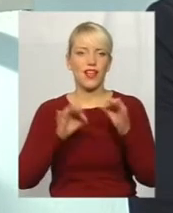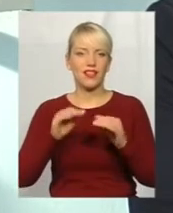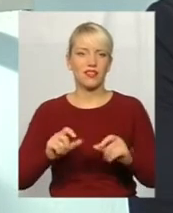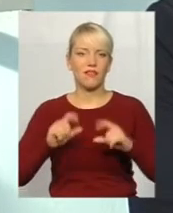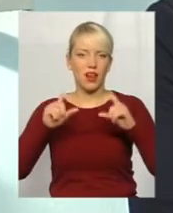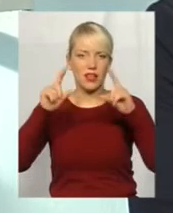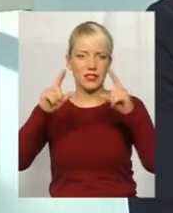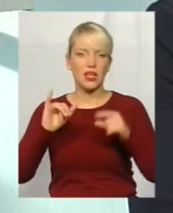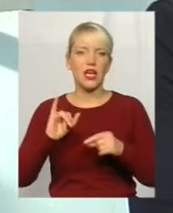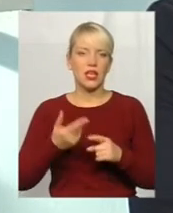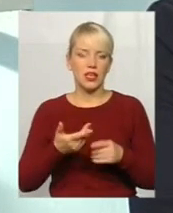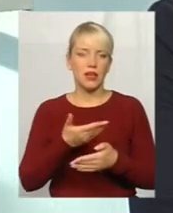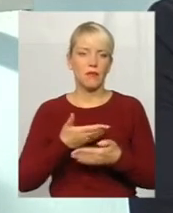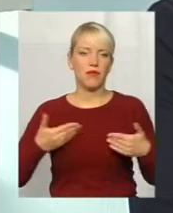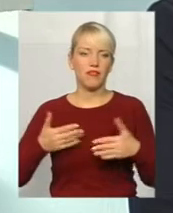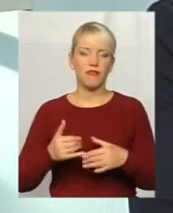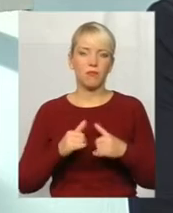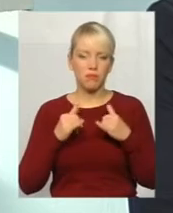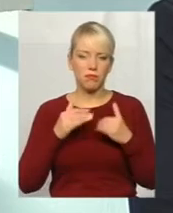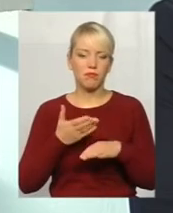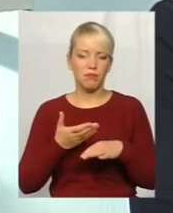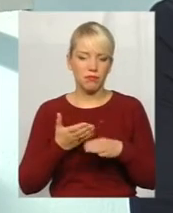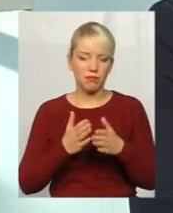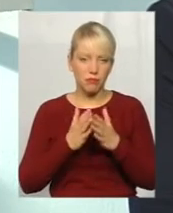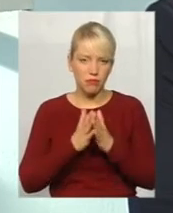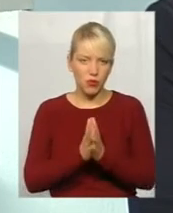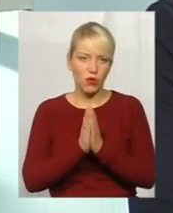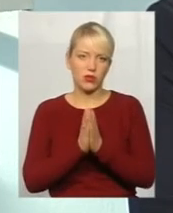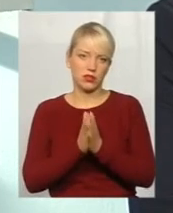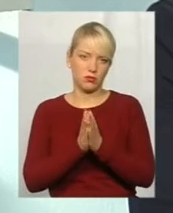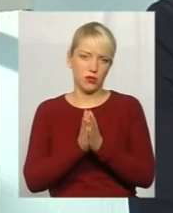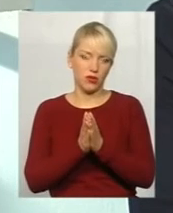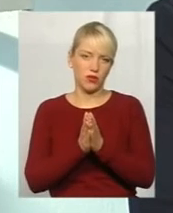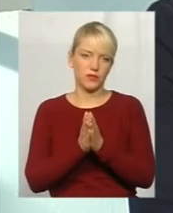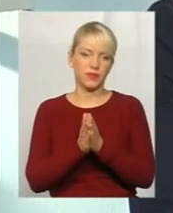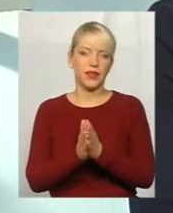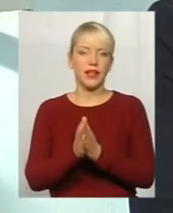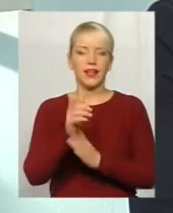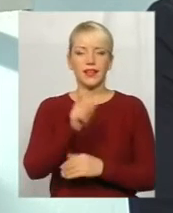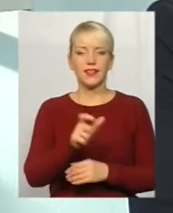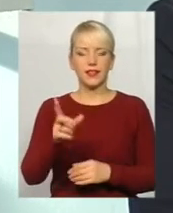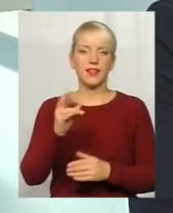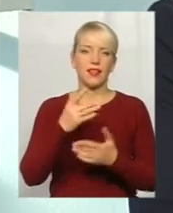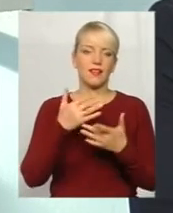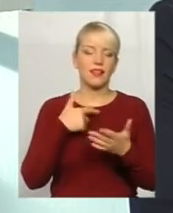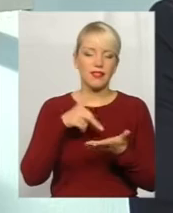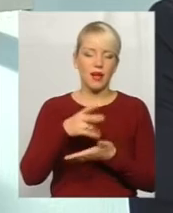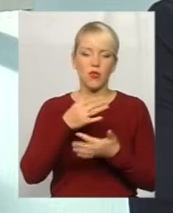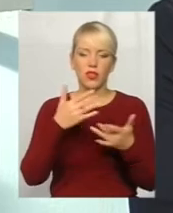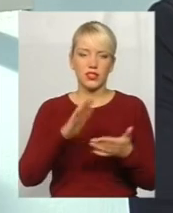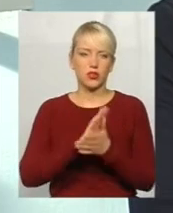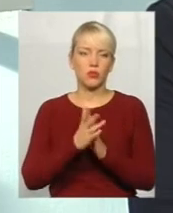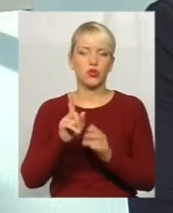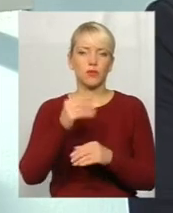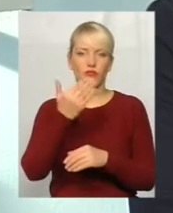і тому ми сьогодні більшості просимо їх просто, там, йдемо на всяке домовленості для того, щоб вони завершили